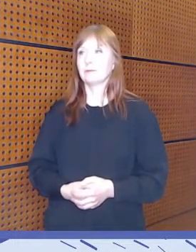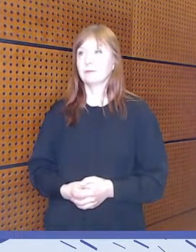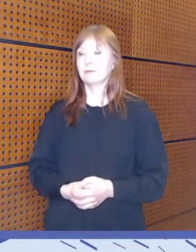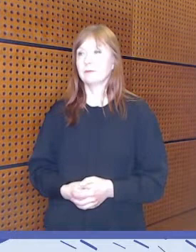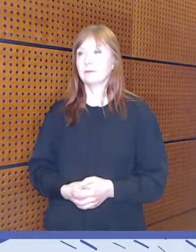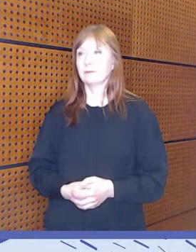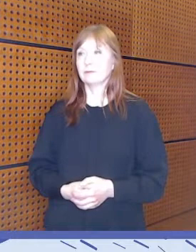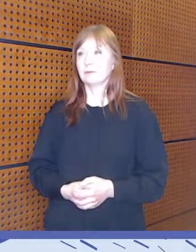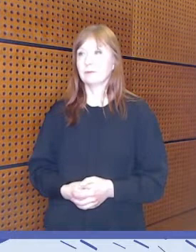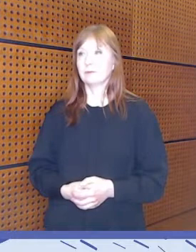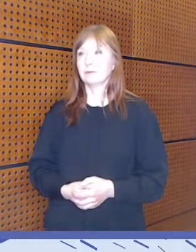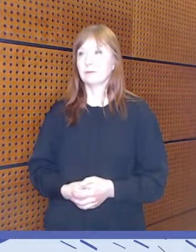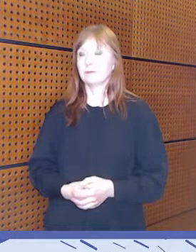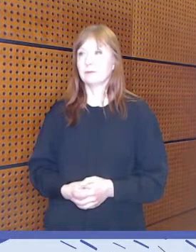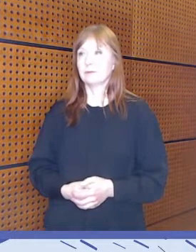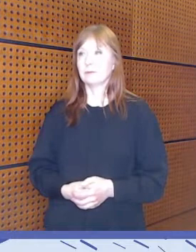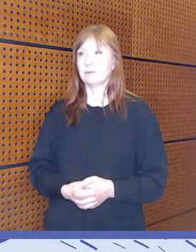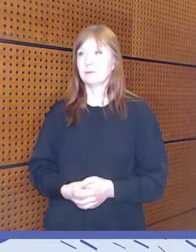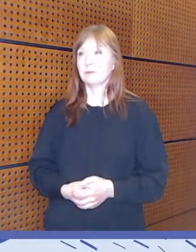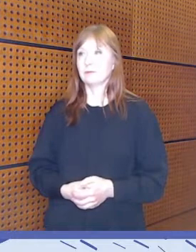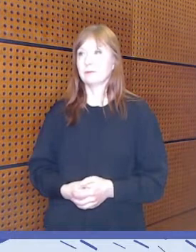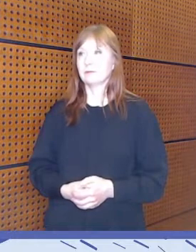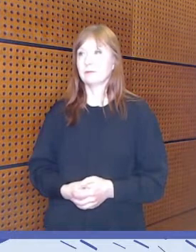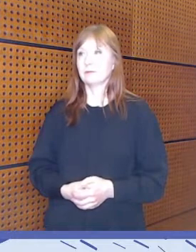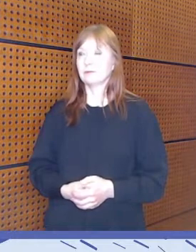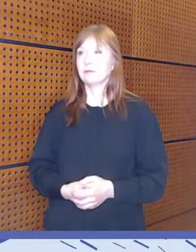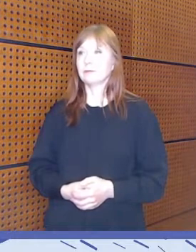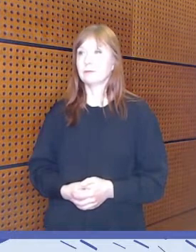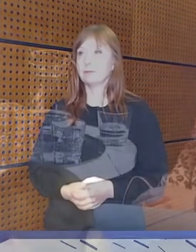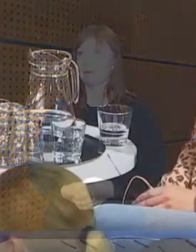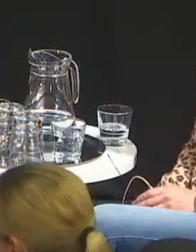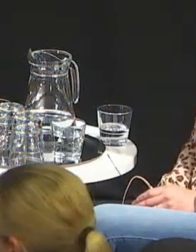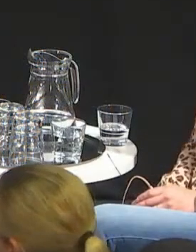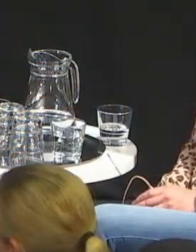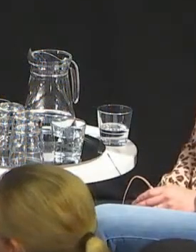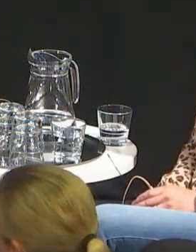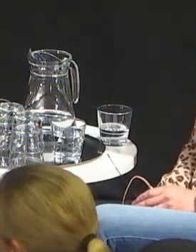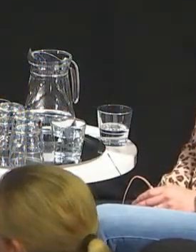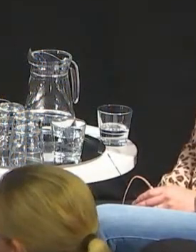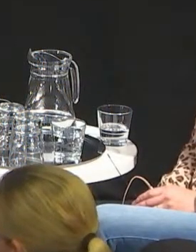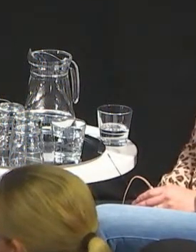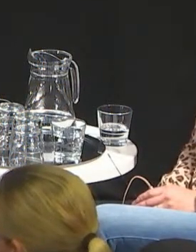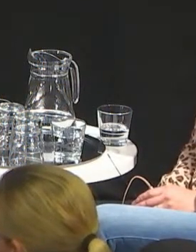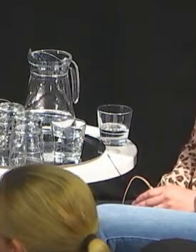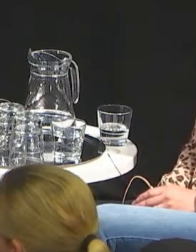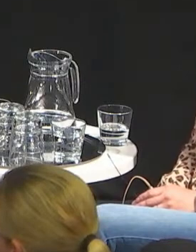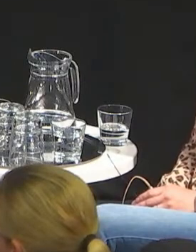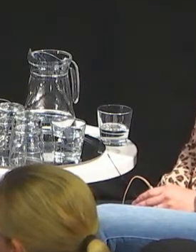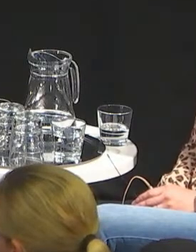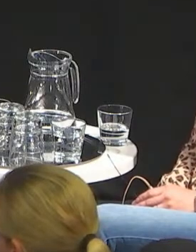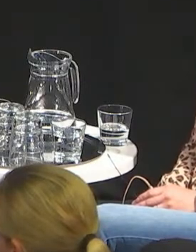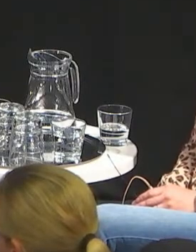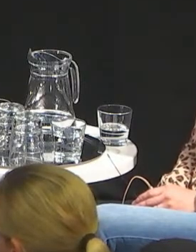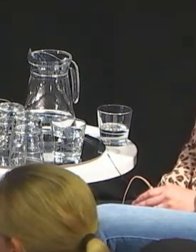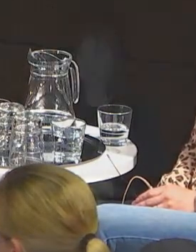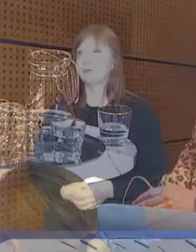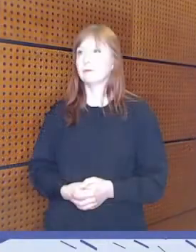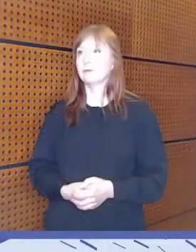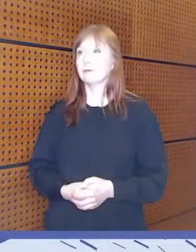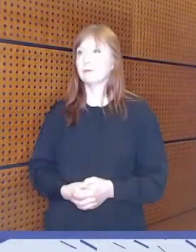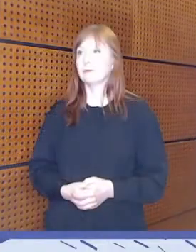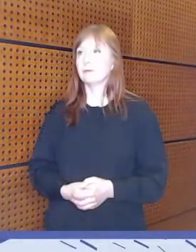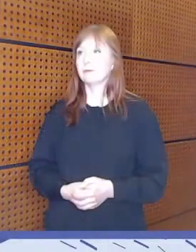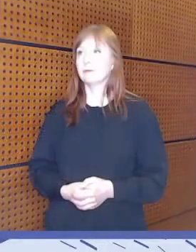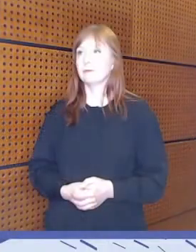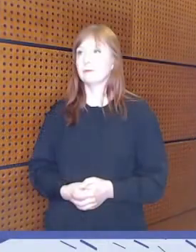yleensä niihin ihmisiin, jotka ovat suomenkielisiä. Ja muiden kieliryhmien edustajat jäävät paitsioon. Olen